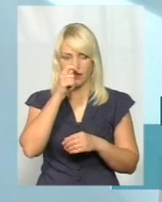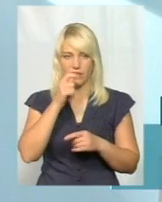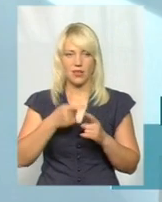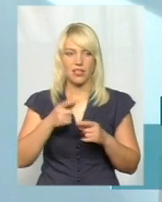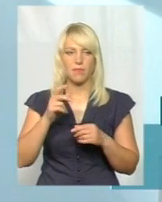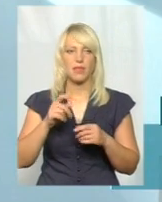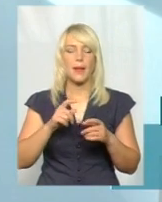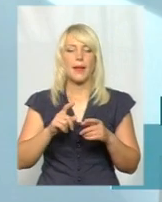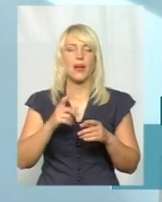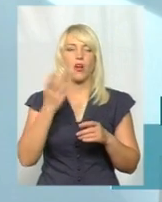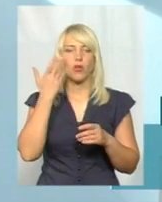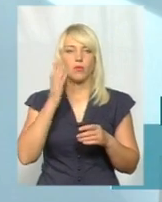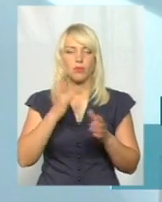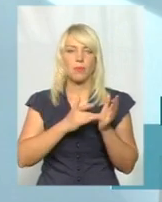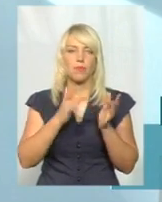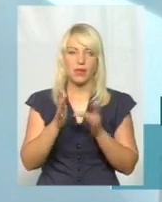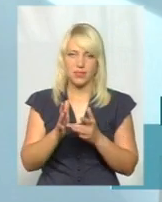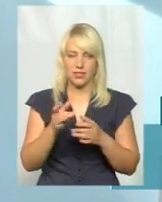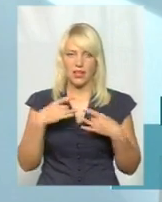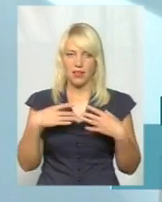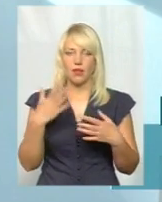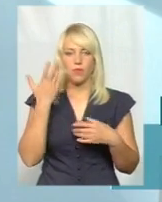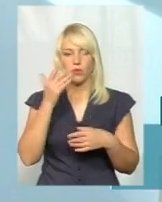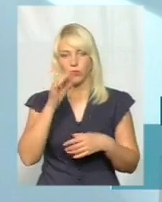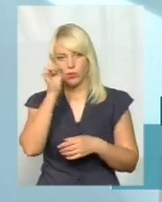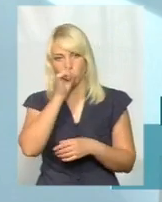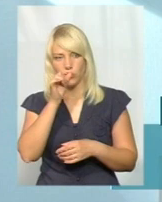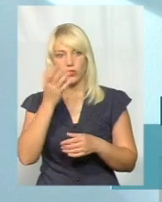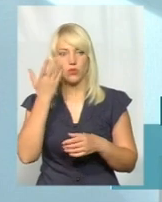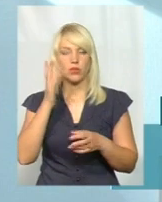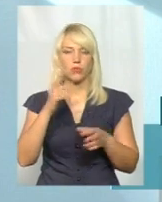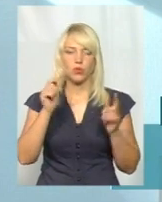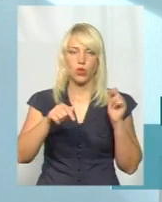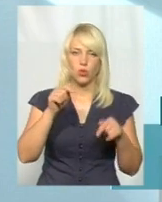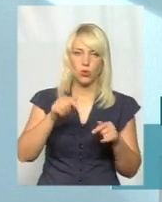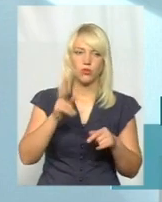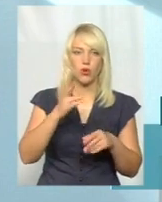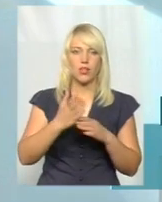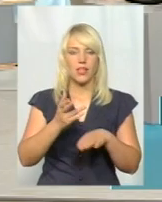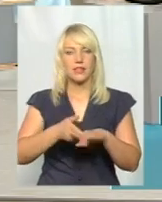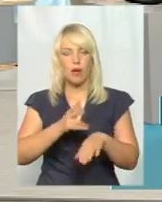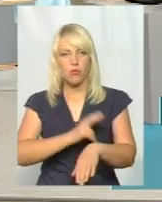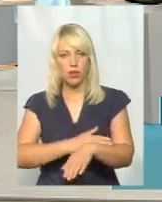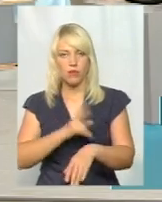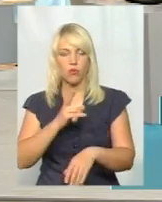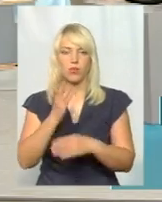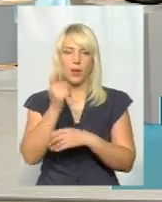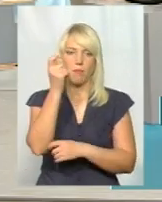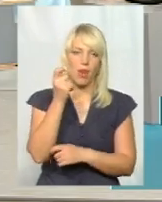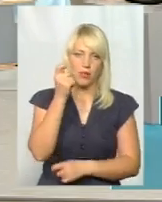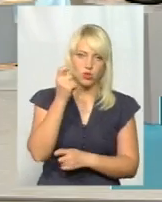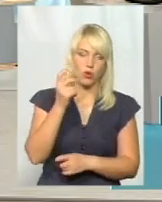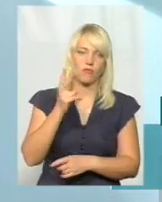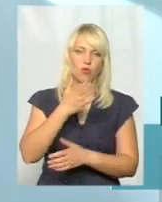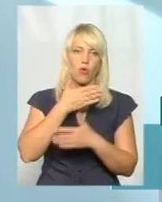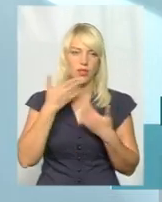пасажиропотік? Пасажиропотік залежить, коли буде паска, коли будуть морози, коли буде дощ, в кого є які сапоги, в кого є парасолька, кого немає.